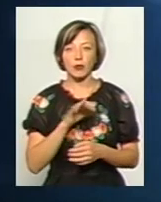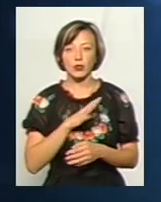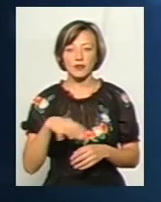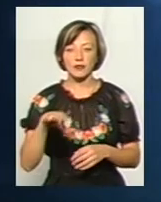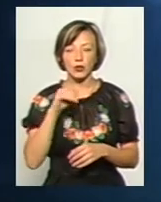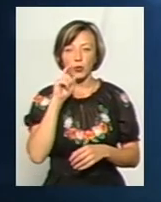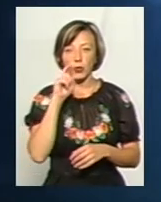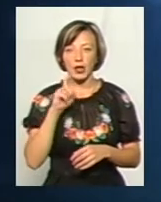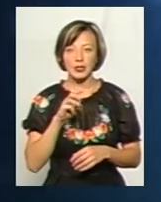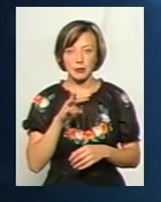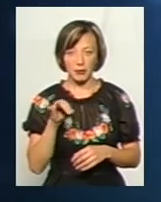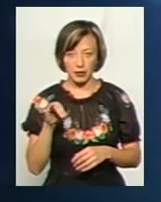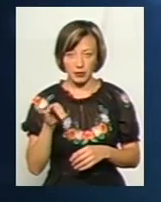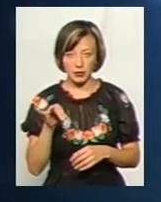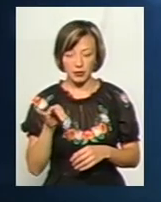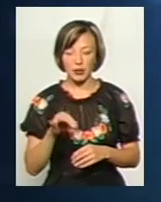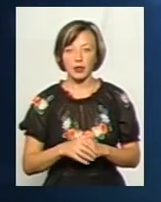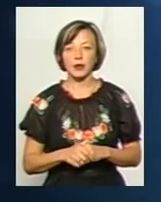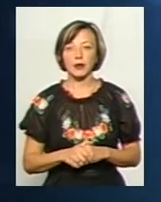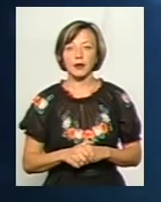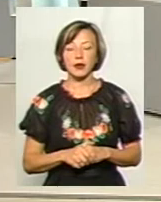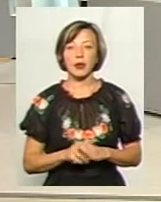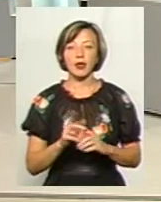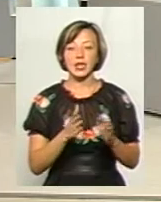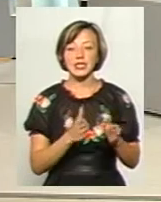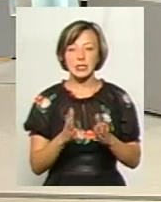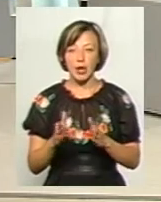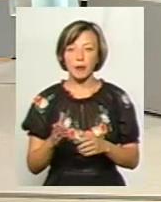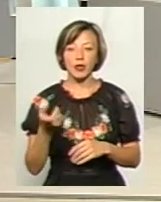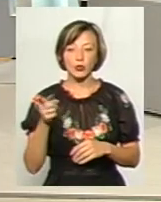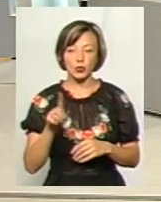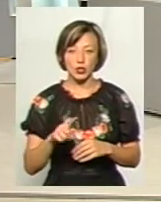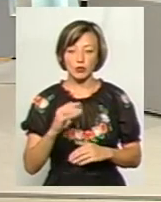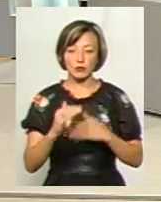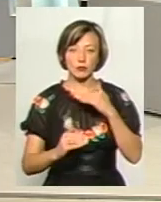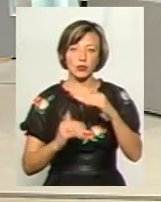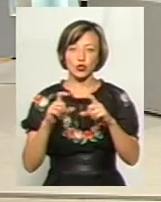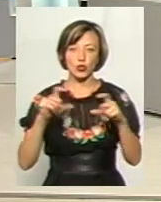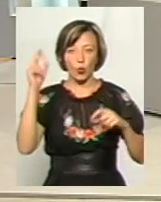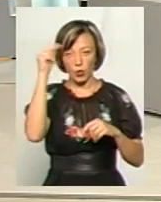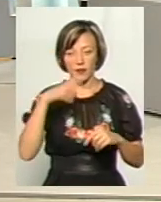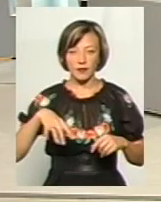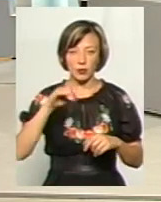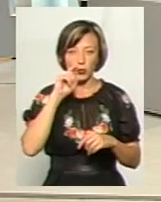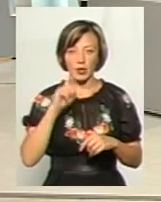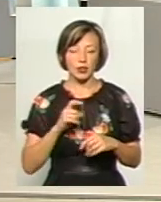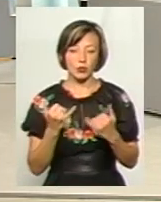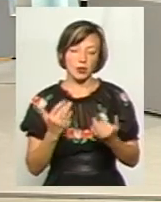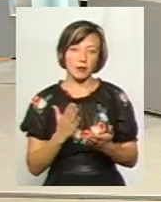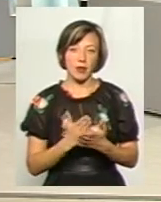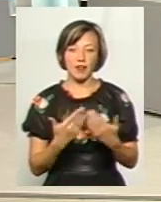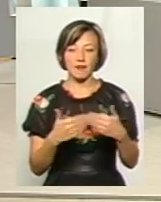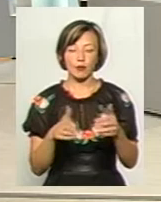всі українськими, дитячі садочки, як система, і тоді школи всі українськими, і щодні ми мали б